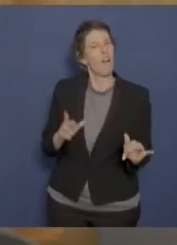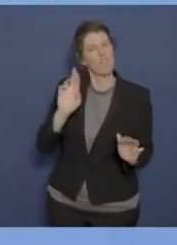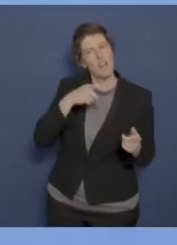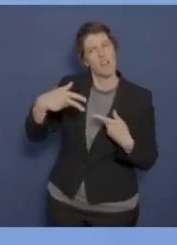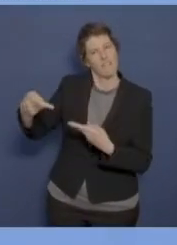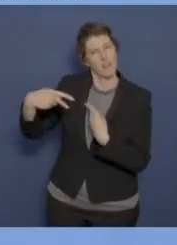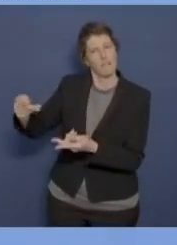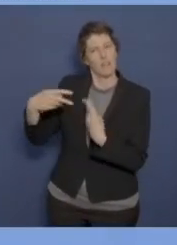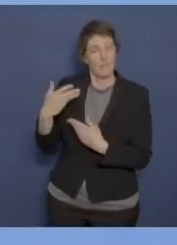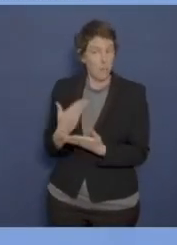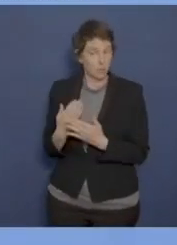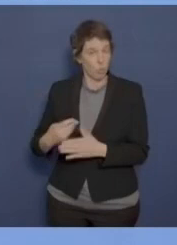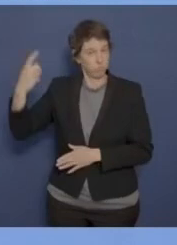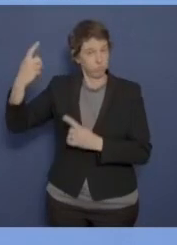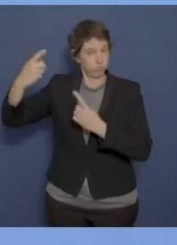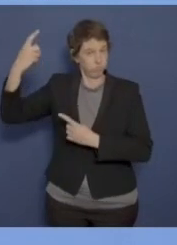Vielleicht Frau Ungrat.